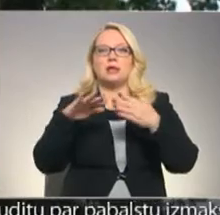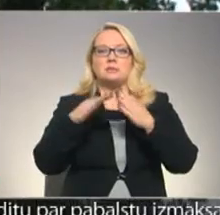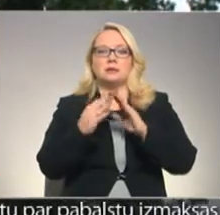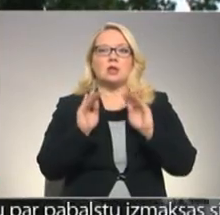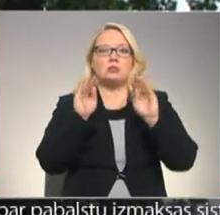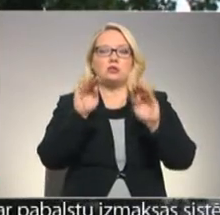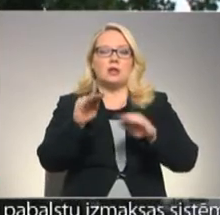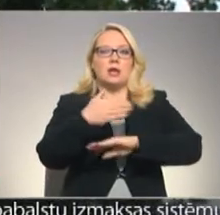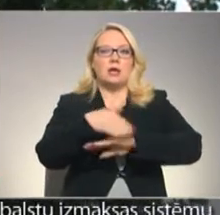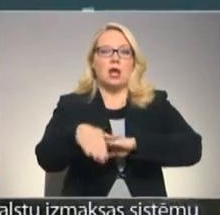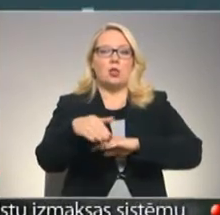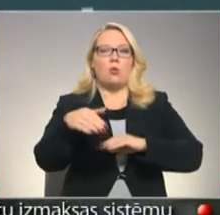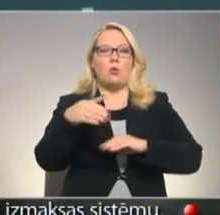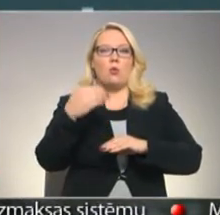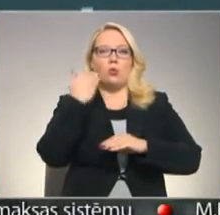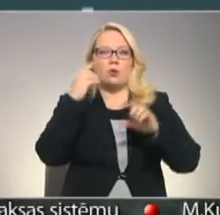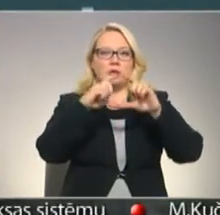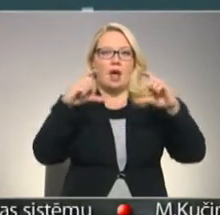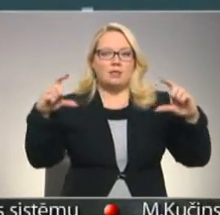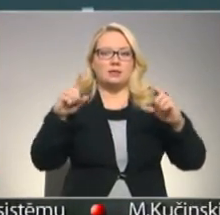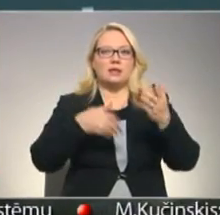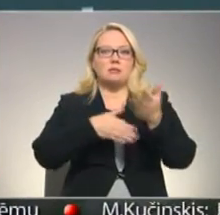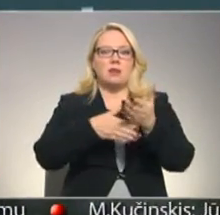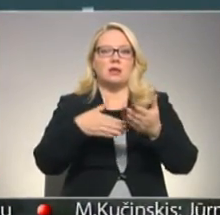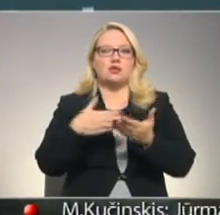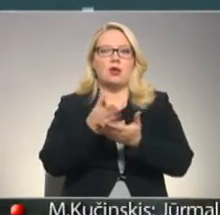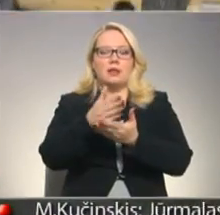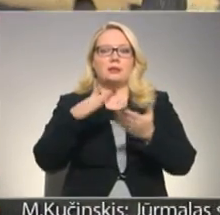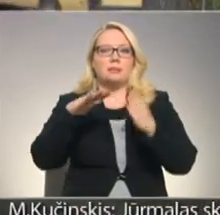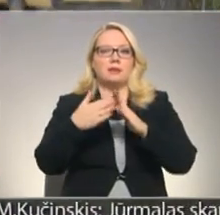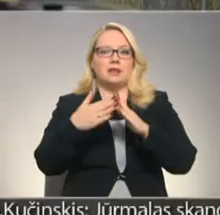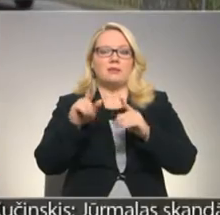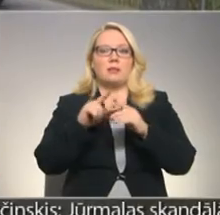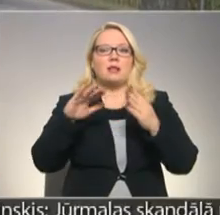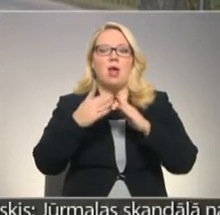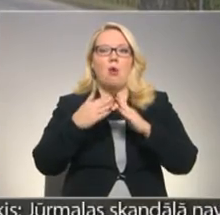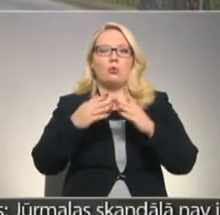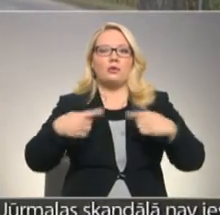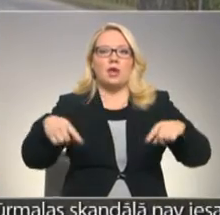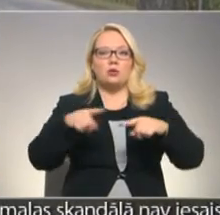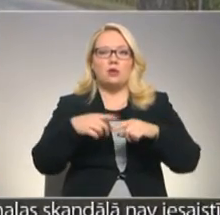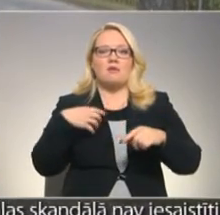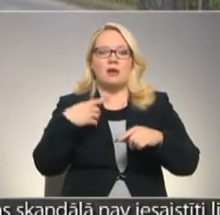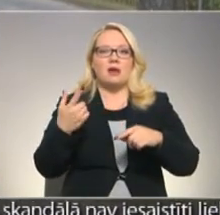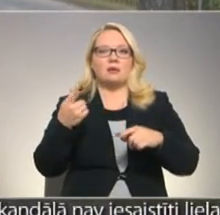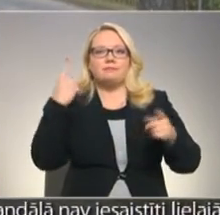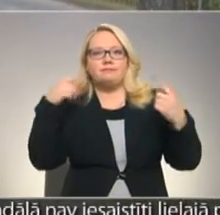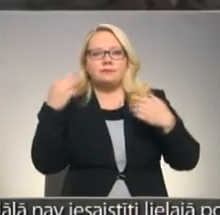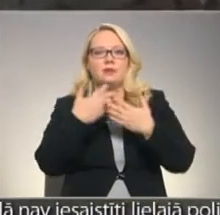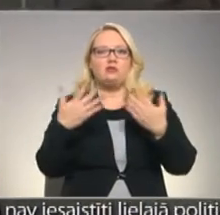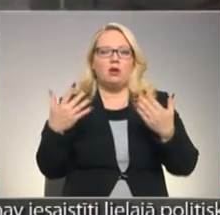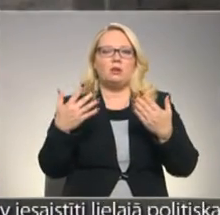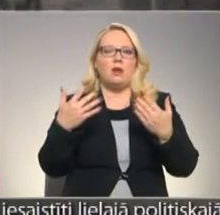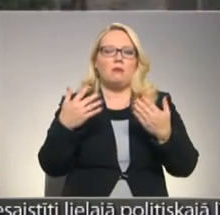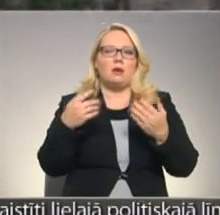uzstādītas ielu norādes, kas palīdz orientēties pilsētvidē, savu kārt lauku teritorijā nākas izlīdzēties dažādā metodē,